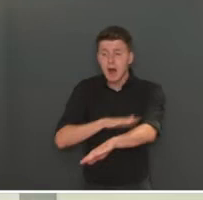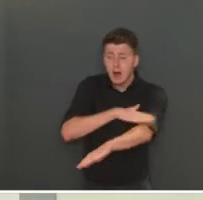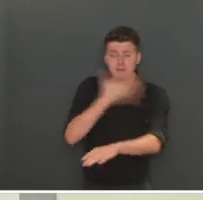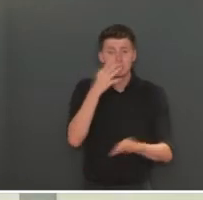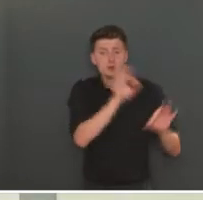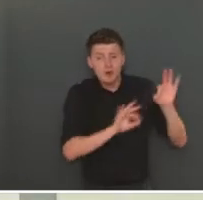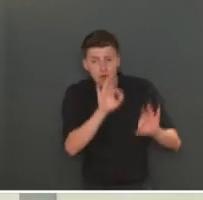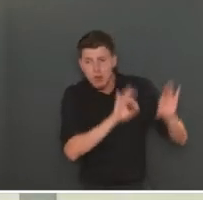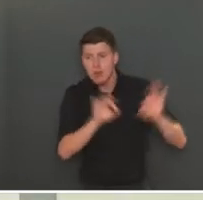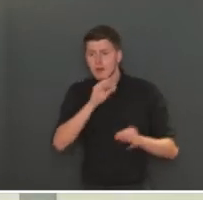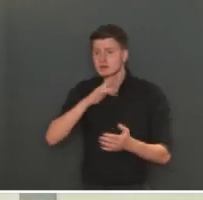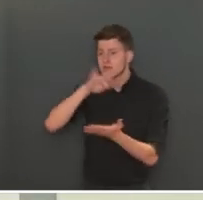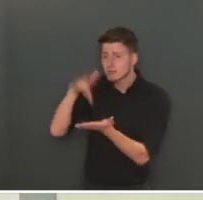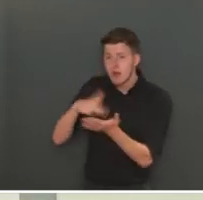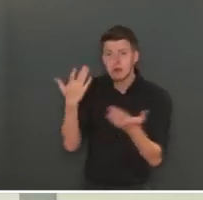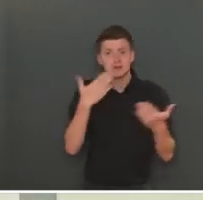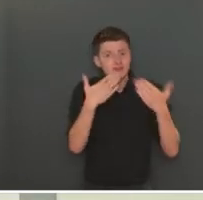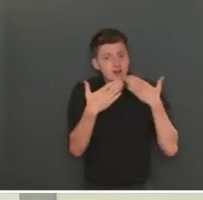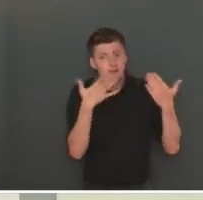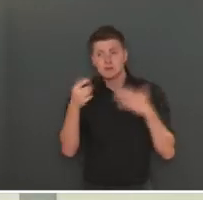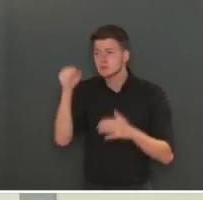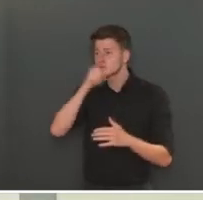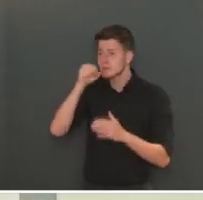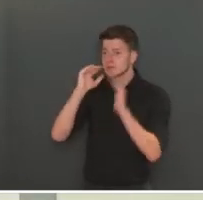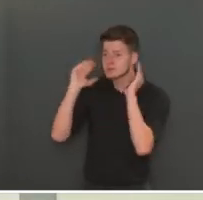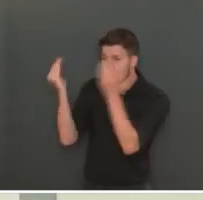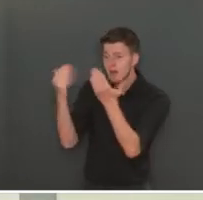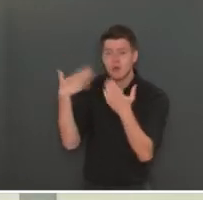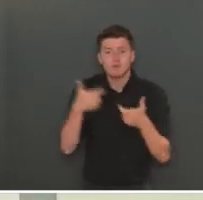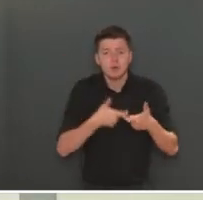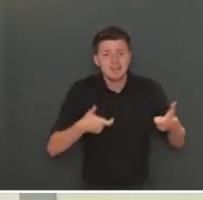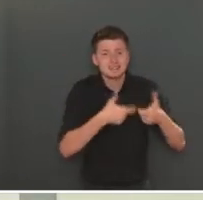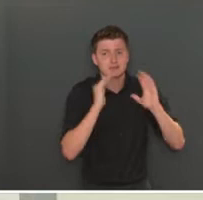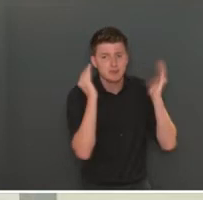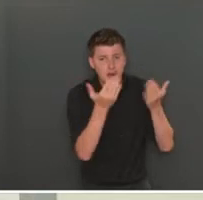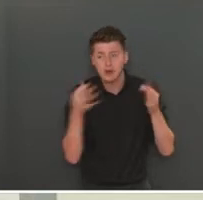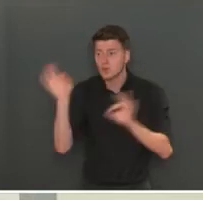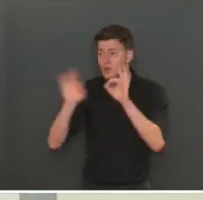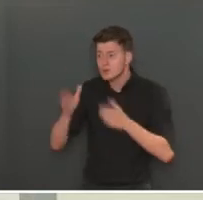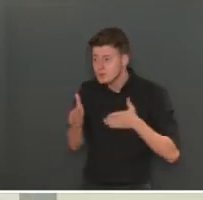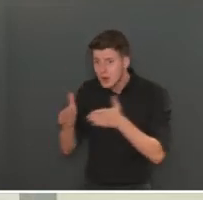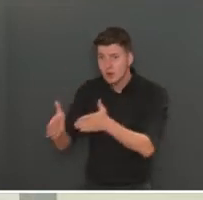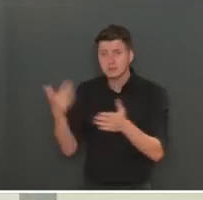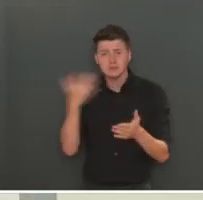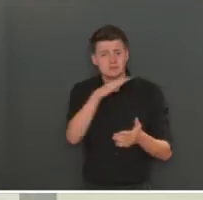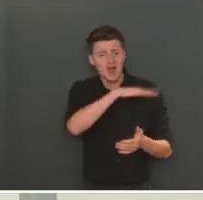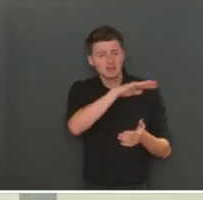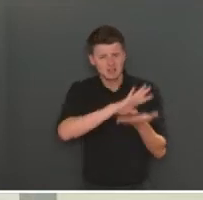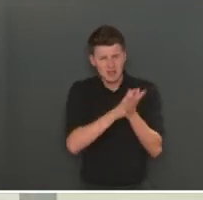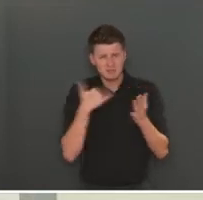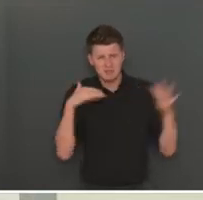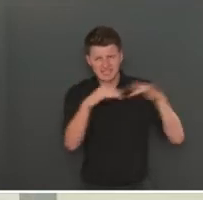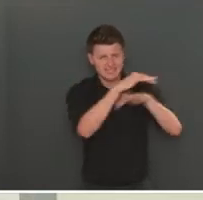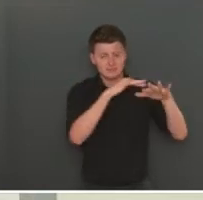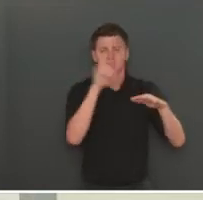marchés, des centres commerciaux, des salles de théâtre, des salles de conférences, des rues commerçantes et donc des